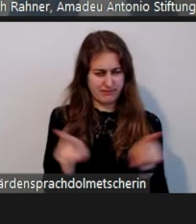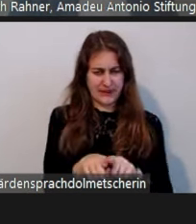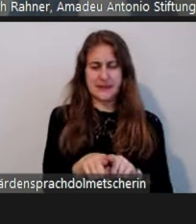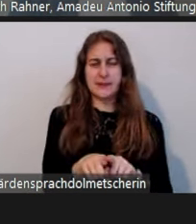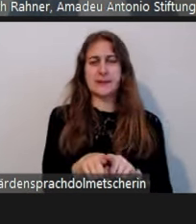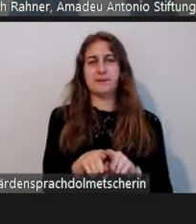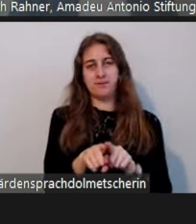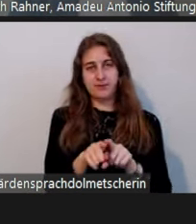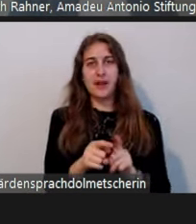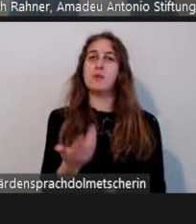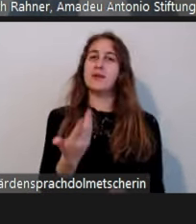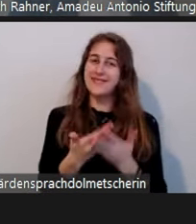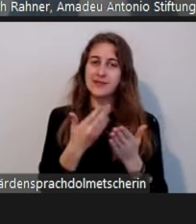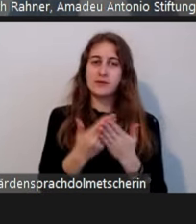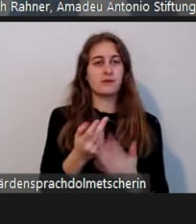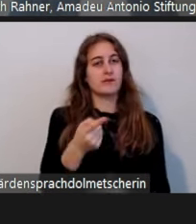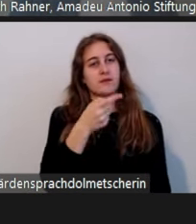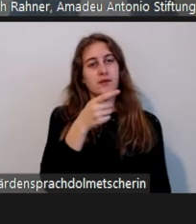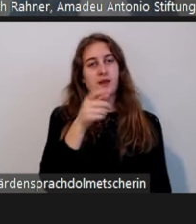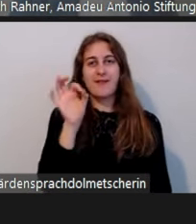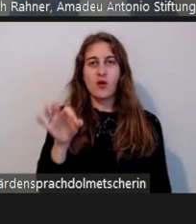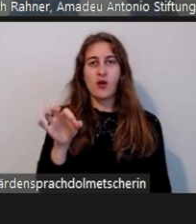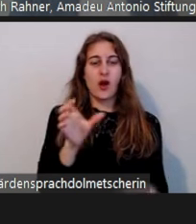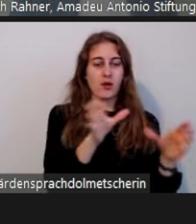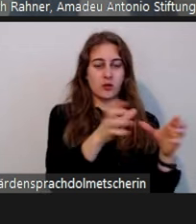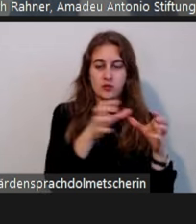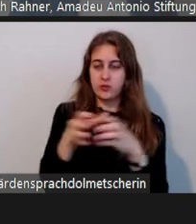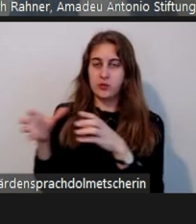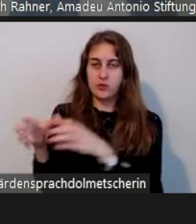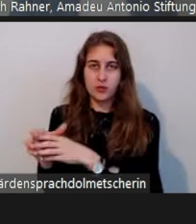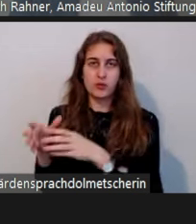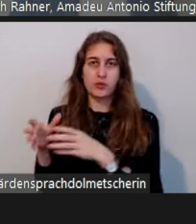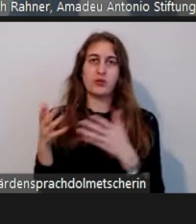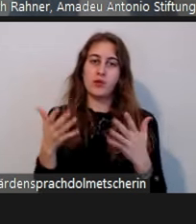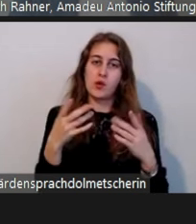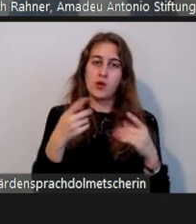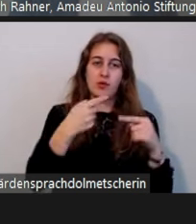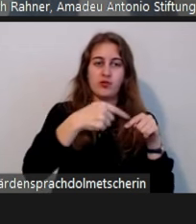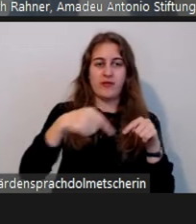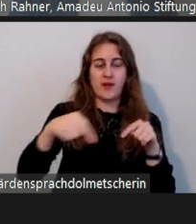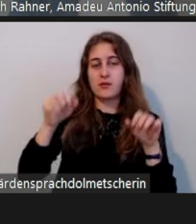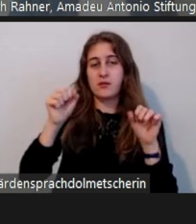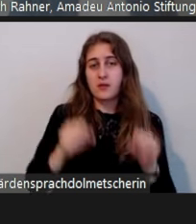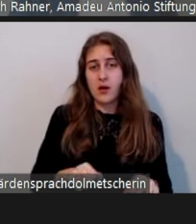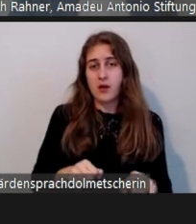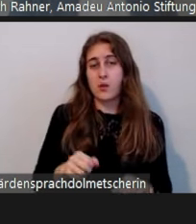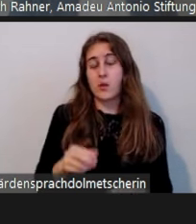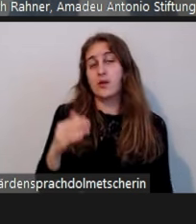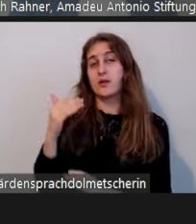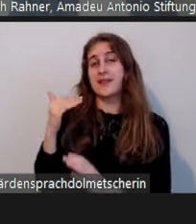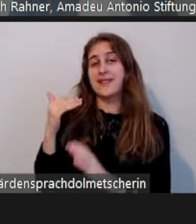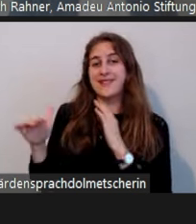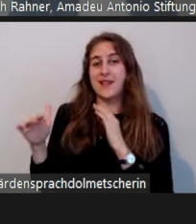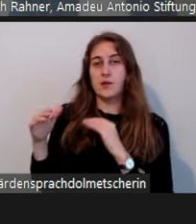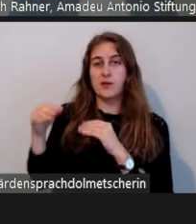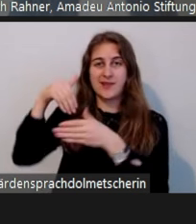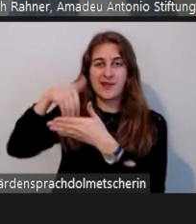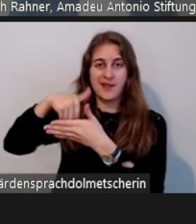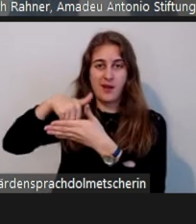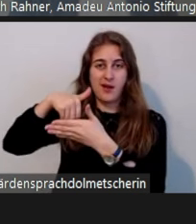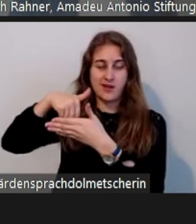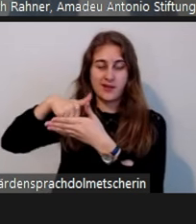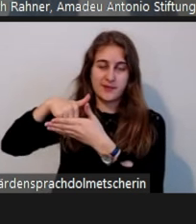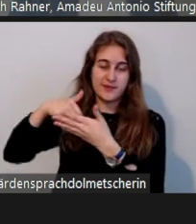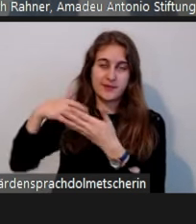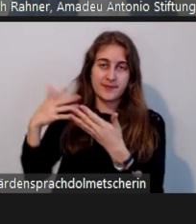Zuordnung für die Felder und der Sendungsinhalt ist etwas, was selbstverständlich auch mehrfach in verschiedenen